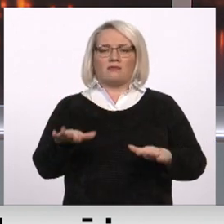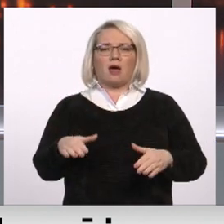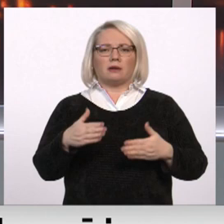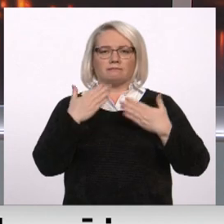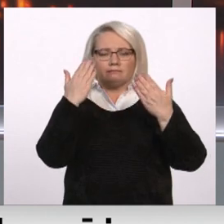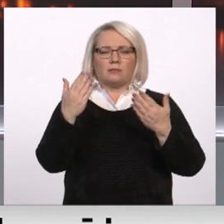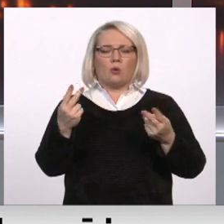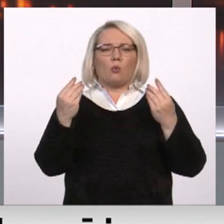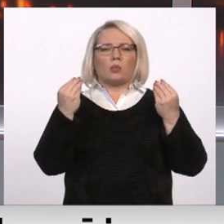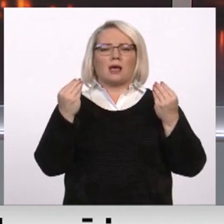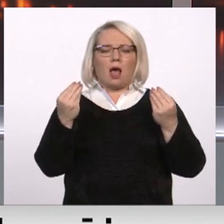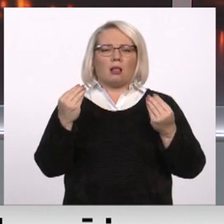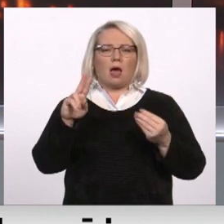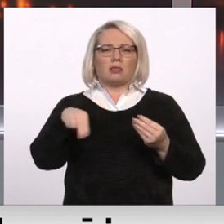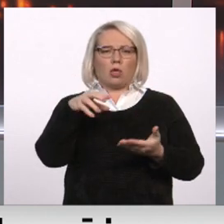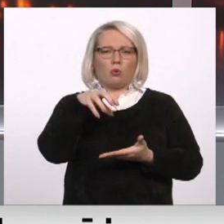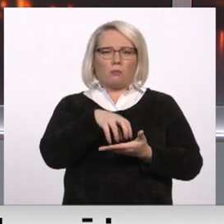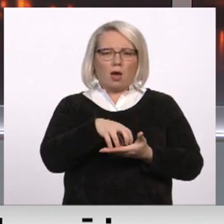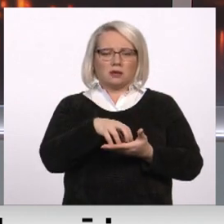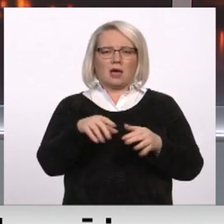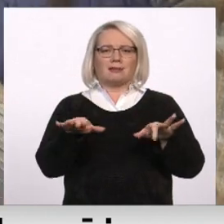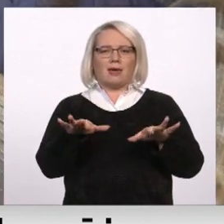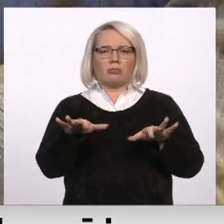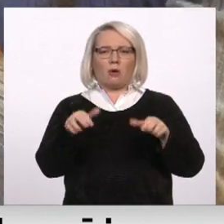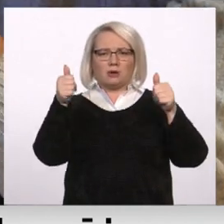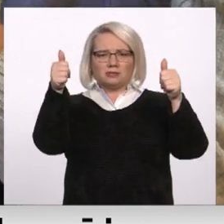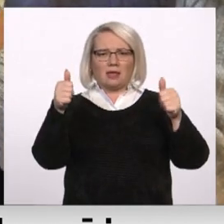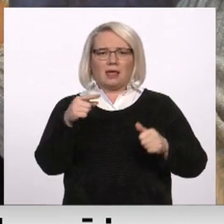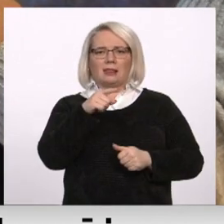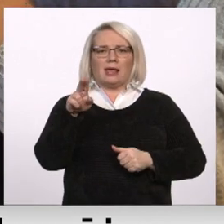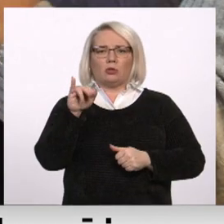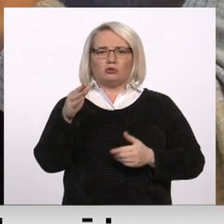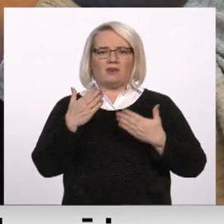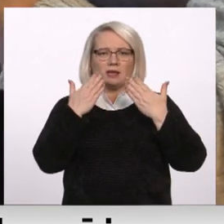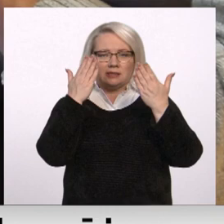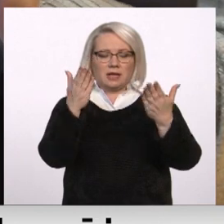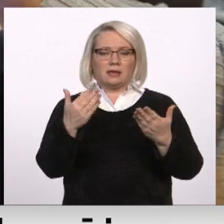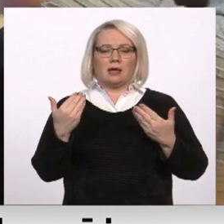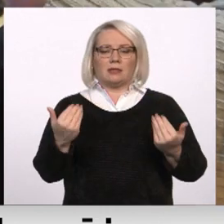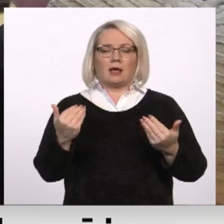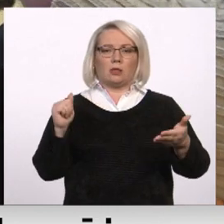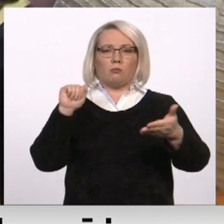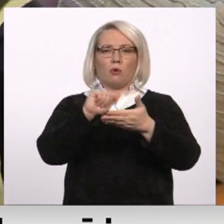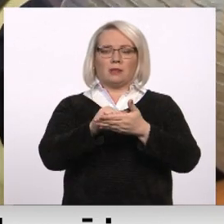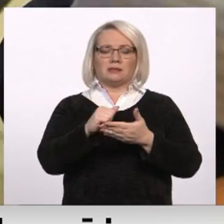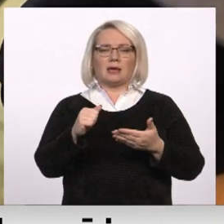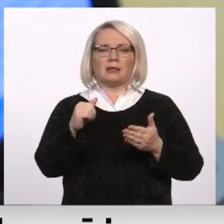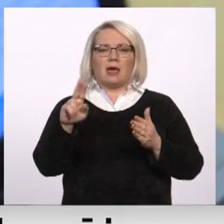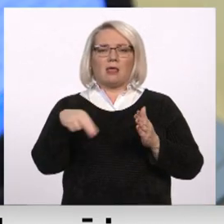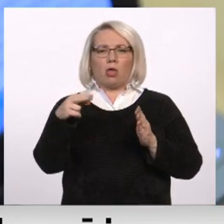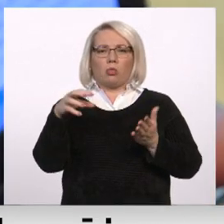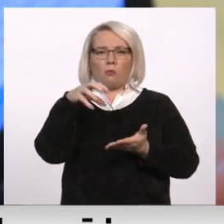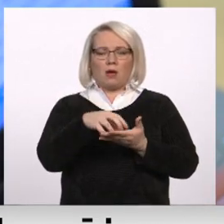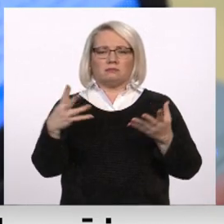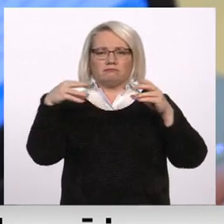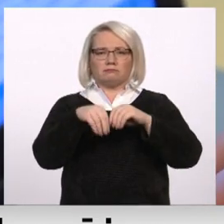bāzē nesinatklātajā digitālajā stendā Tīnūžos. Šobrīd publiskotajā datu bāzē apkopot informāciju par